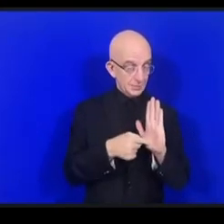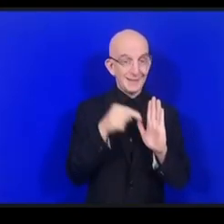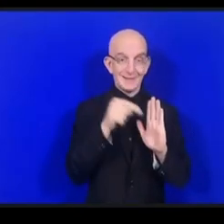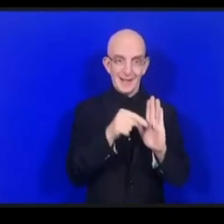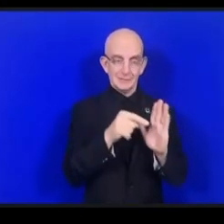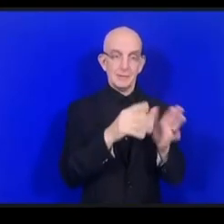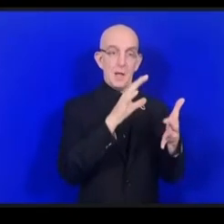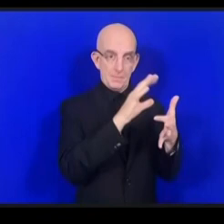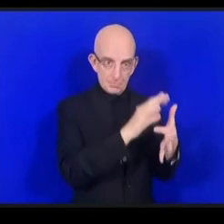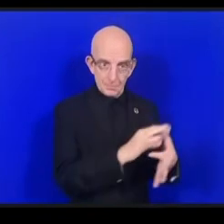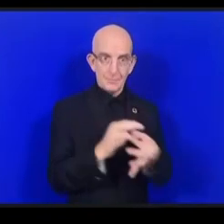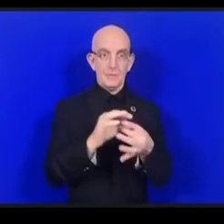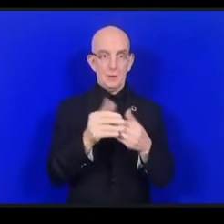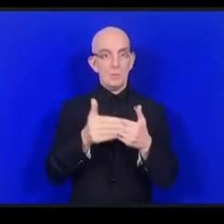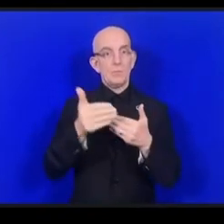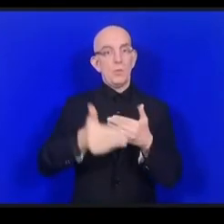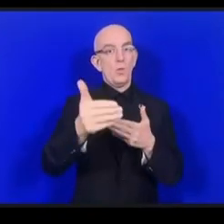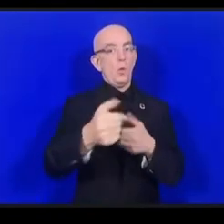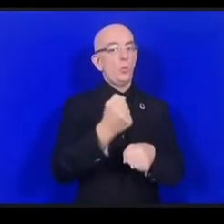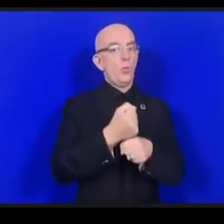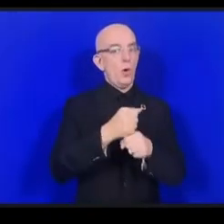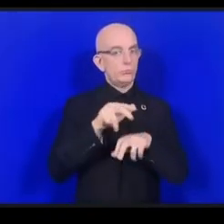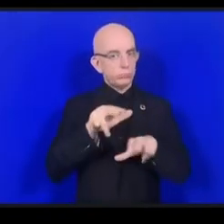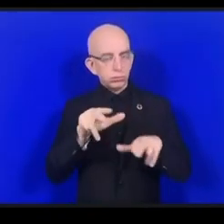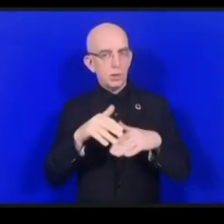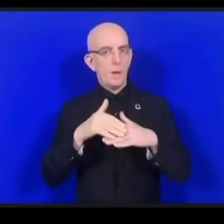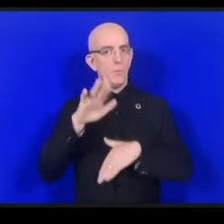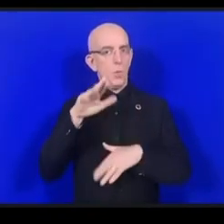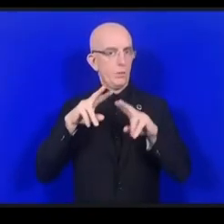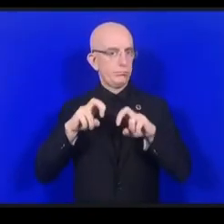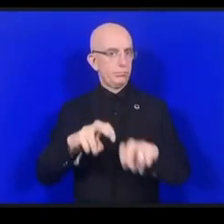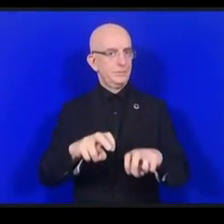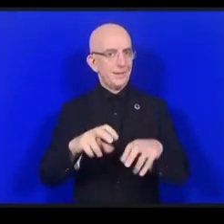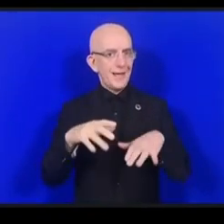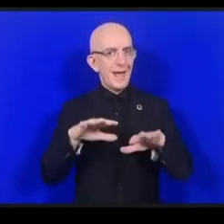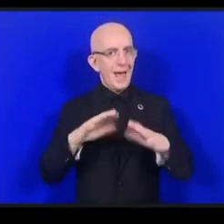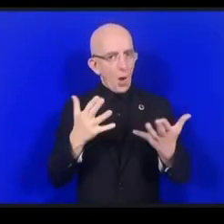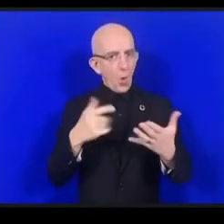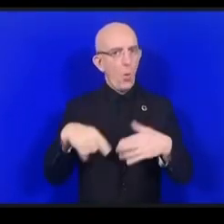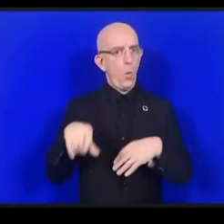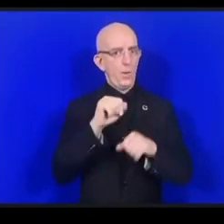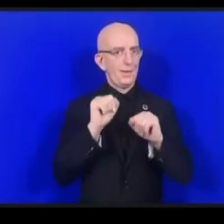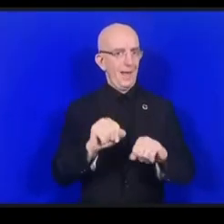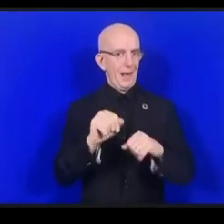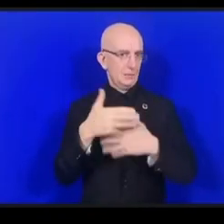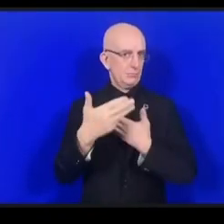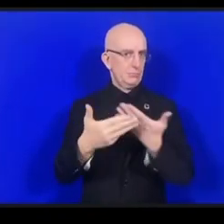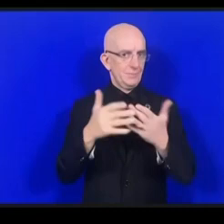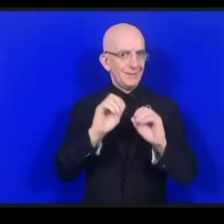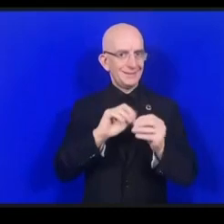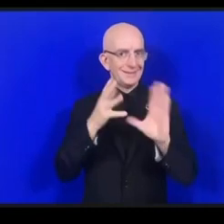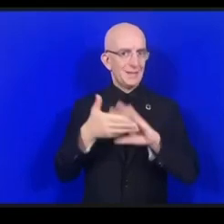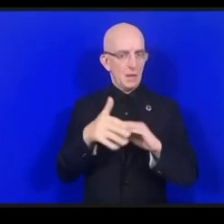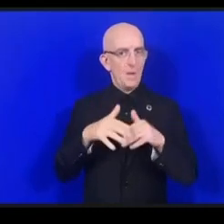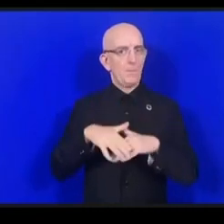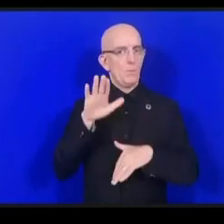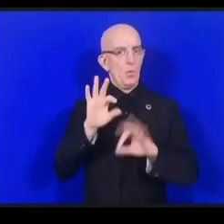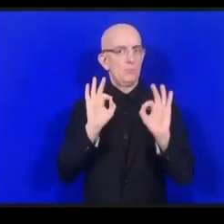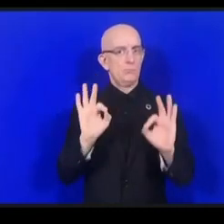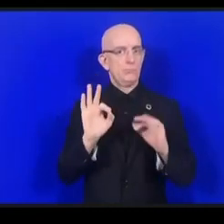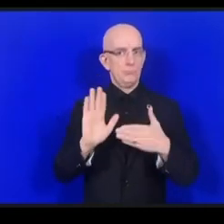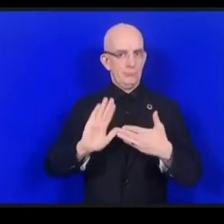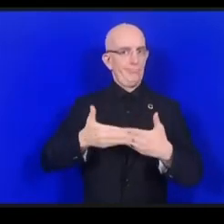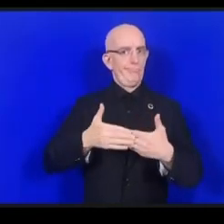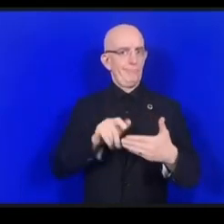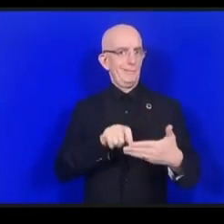السياساتية والممارسات الخاصة بالمعايير وكل ذلك من أجل جعل إنترنت